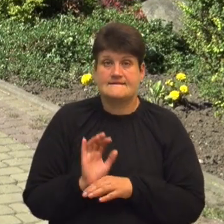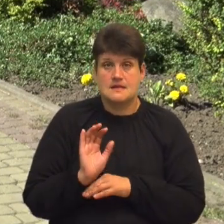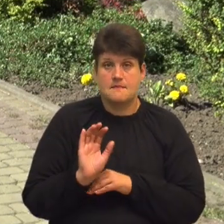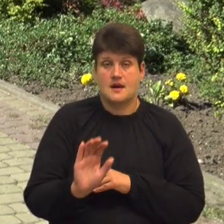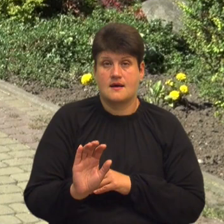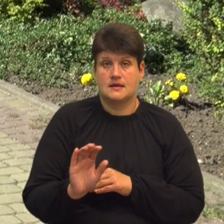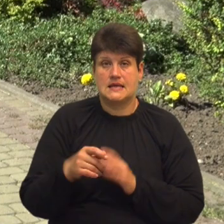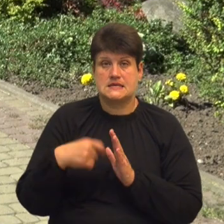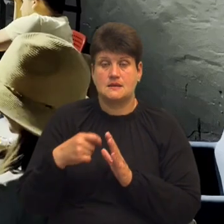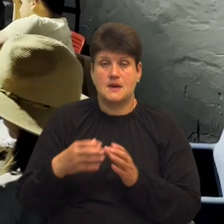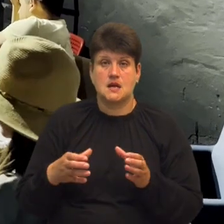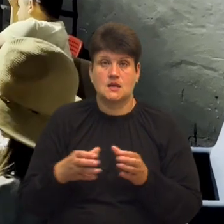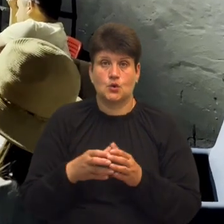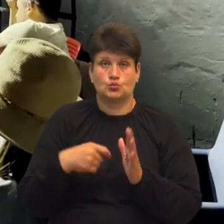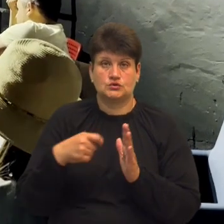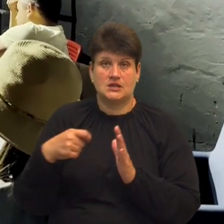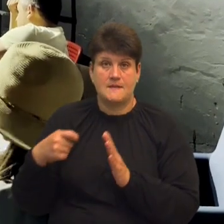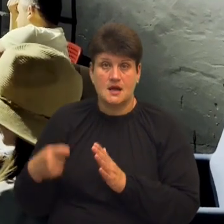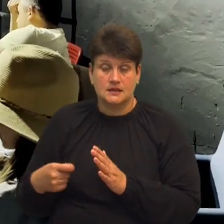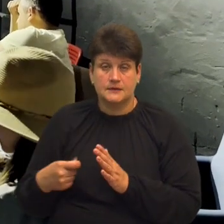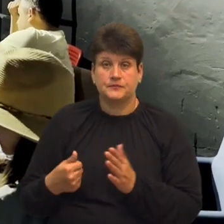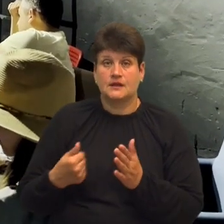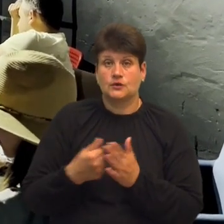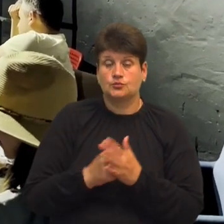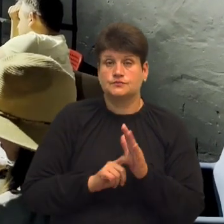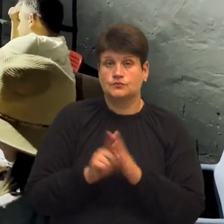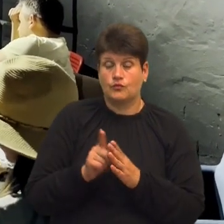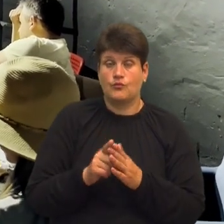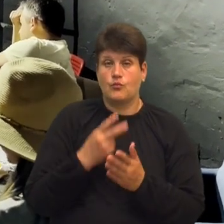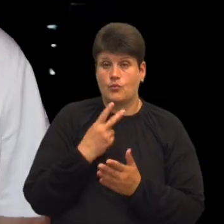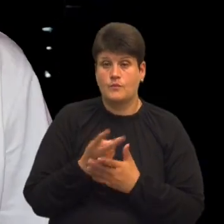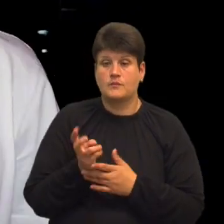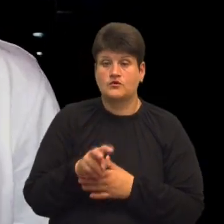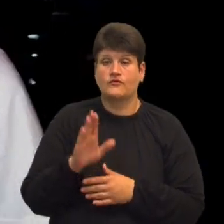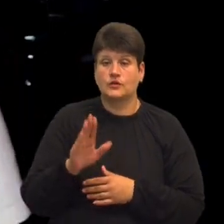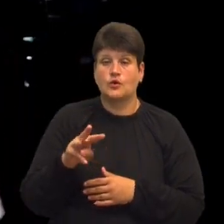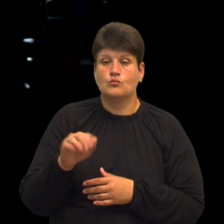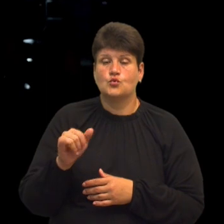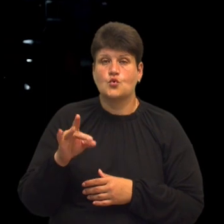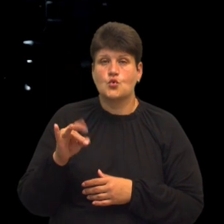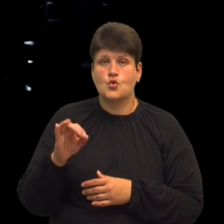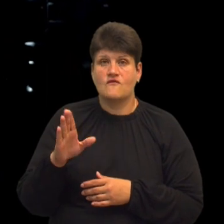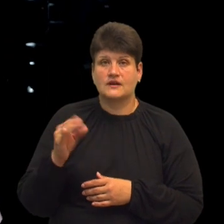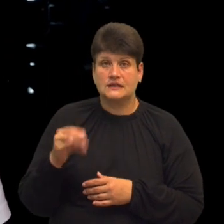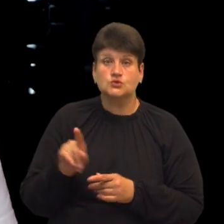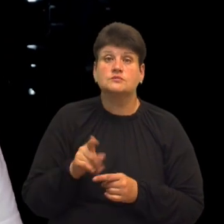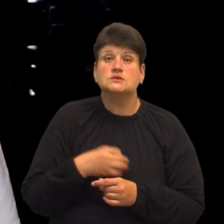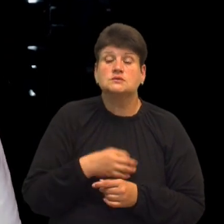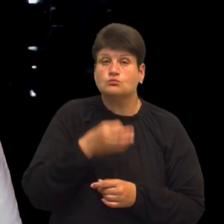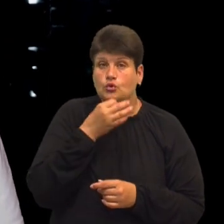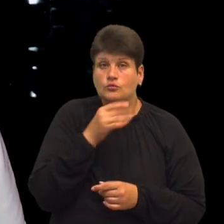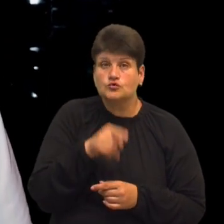знімальні групи знімати». На допрем'єрний показ фільму прийшов Віктор Мурований. «Що мені сподобалося в цьому фільмі – це